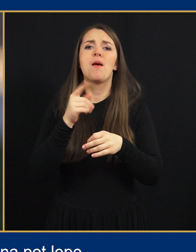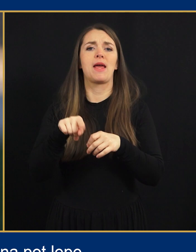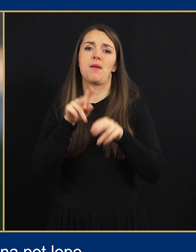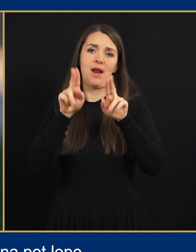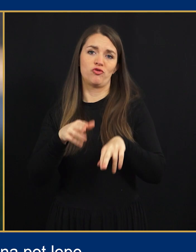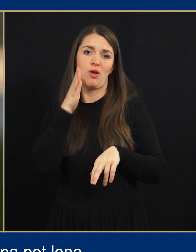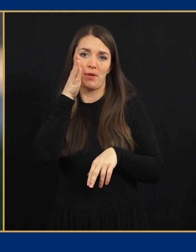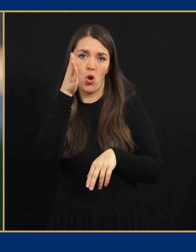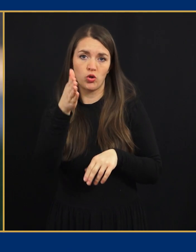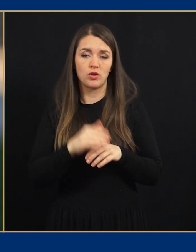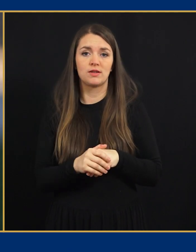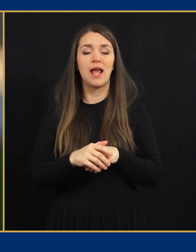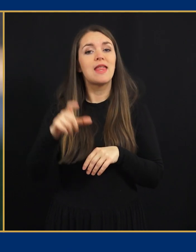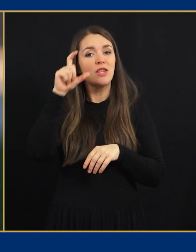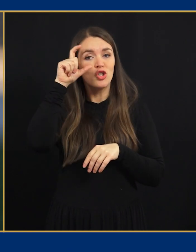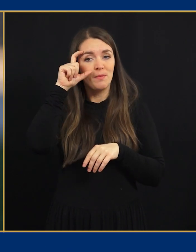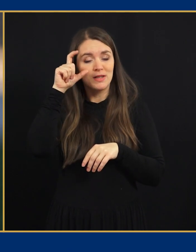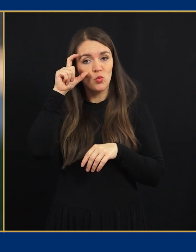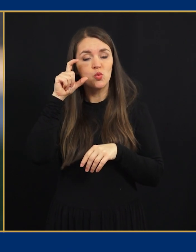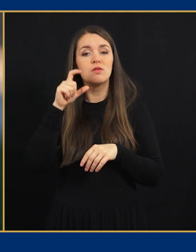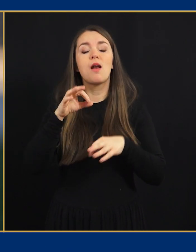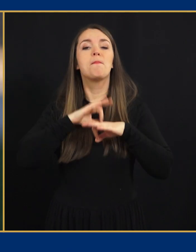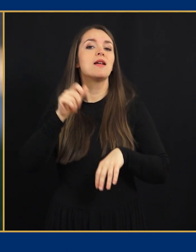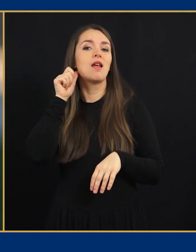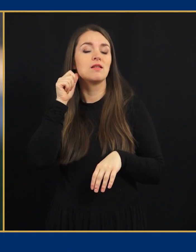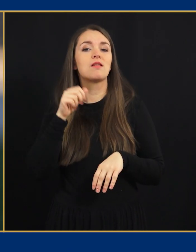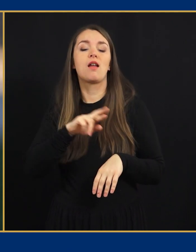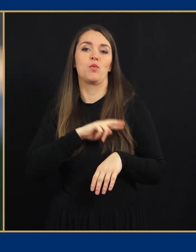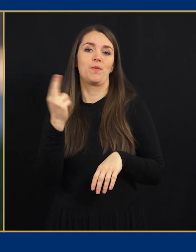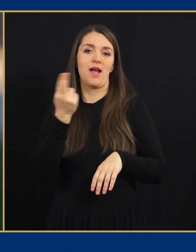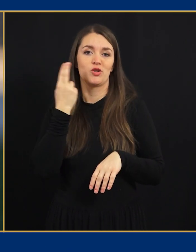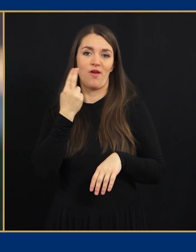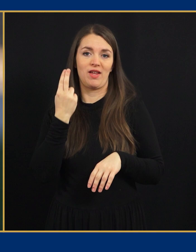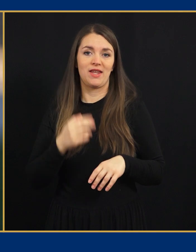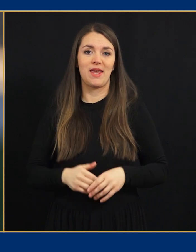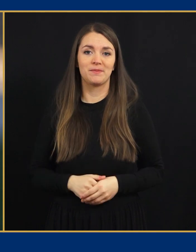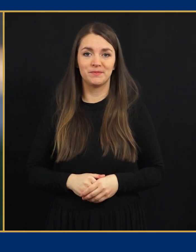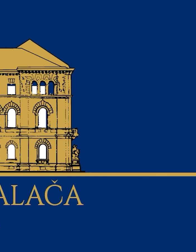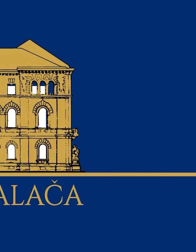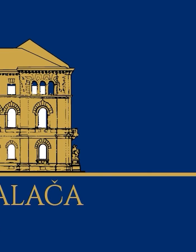prihodnosti Nataša Pirc Musar, predsednica Republike Slovenije